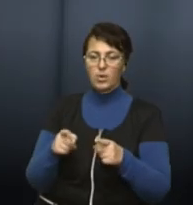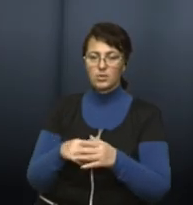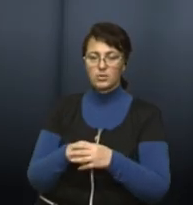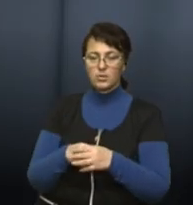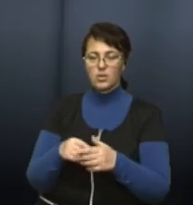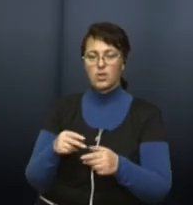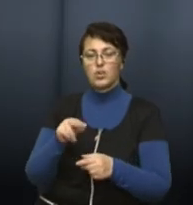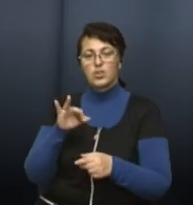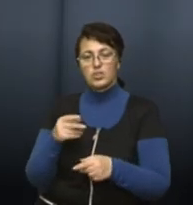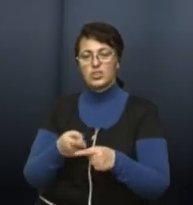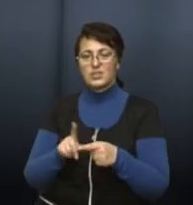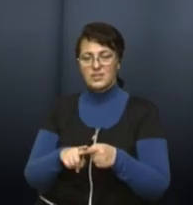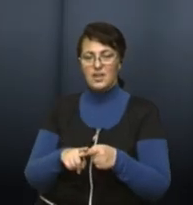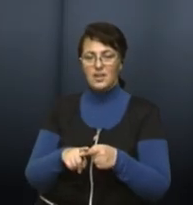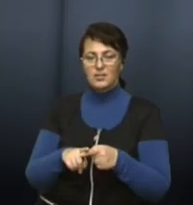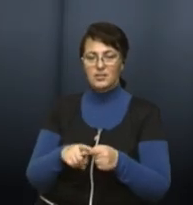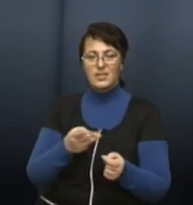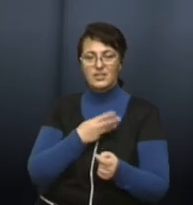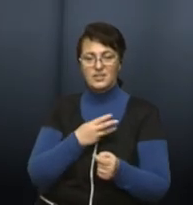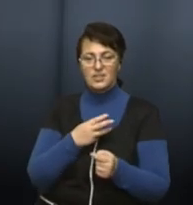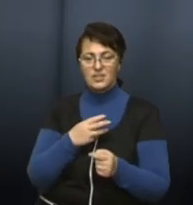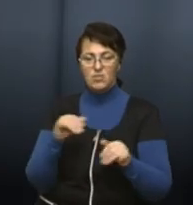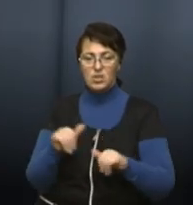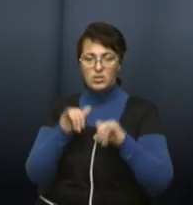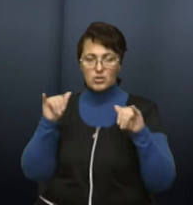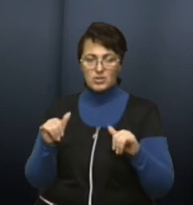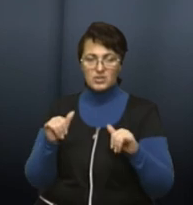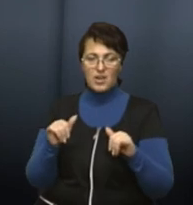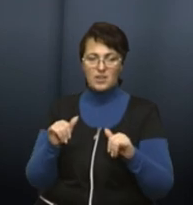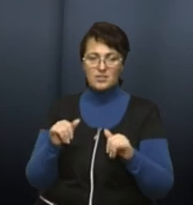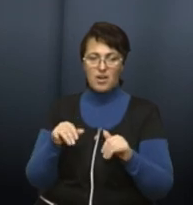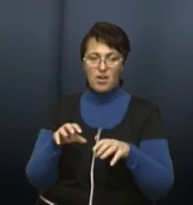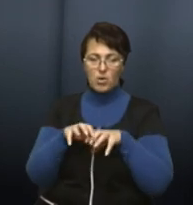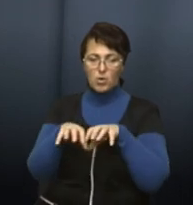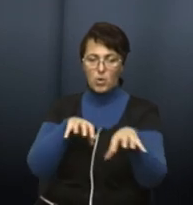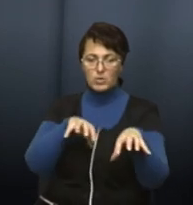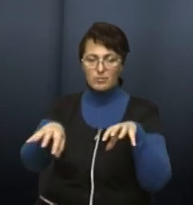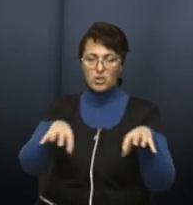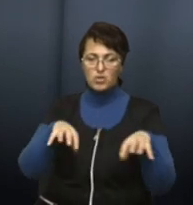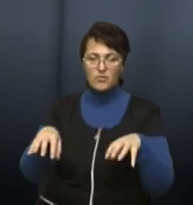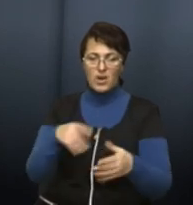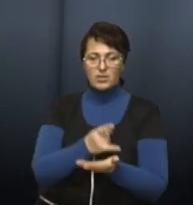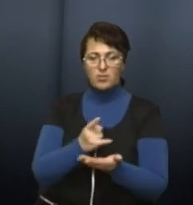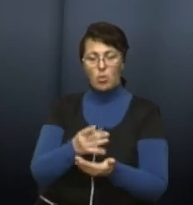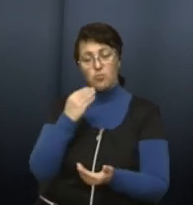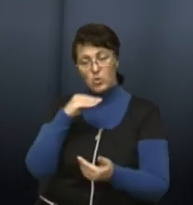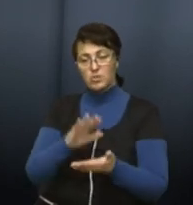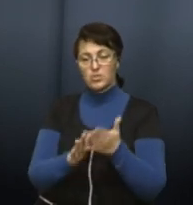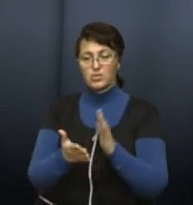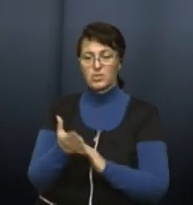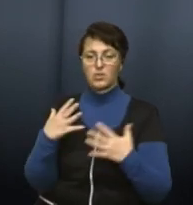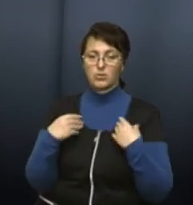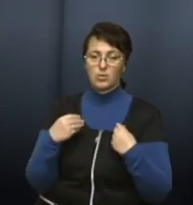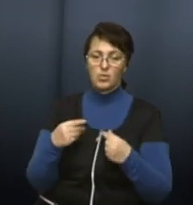ініціатива, зростання і розмежування на зони паркінги, поліпшить ситуацію з паркуванням у Львові чи ні? Чи це просто